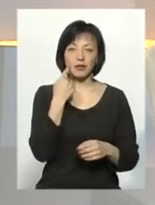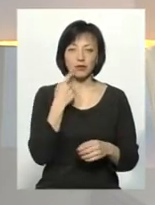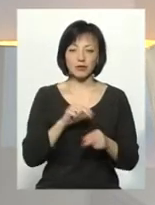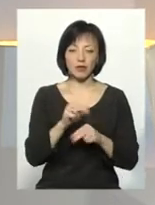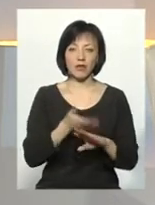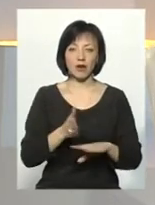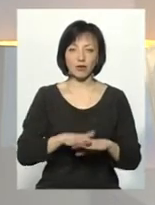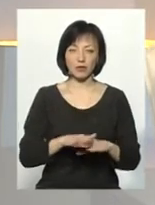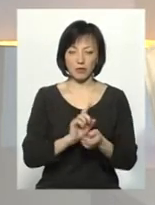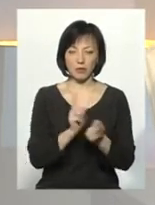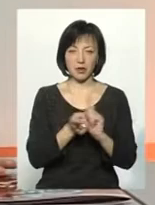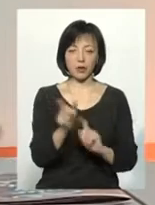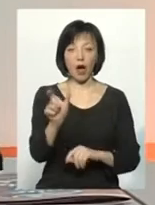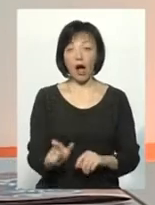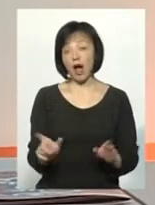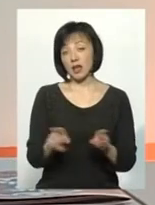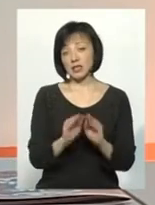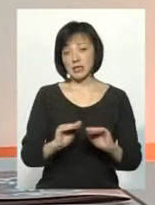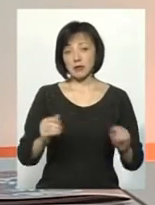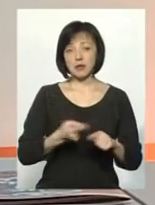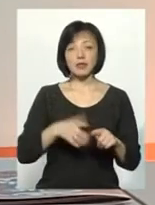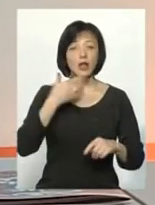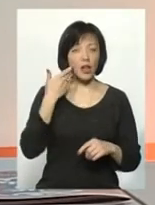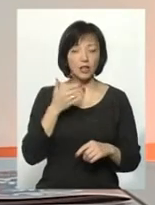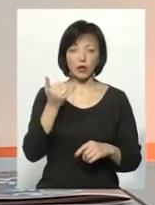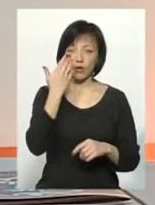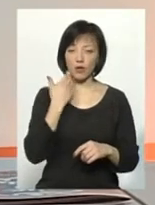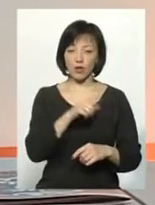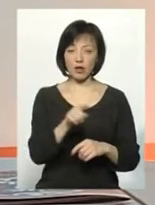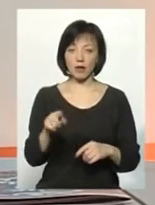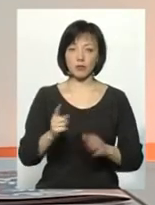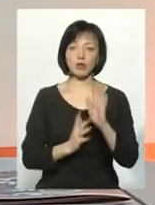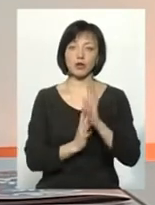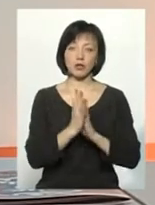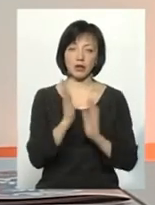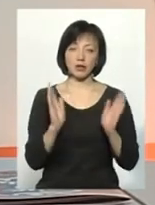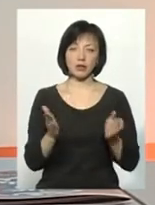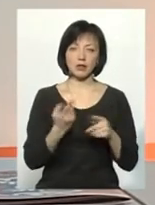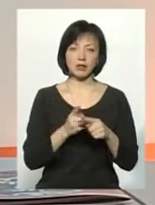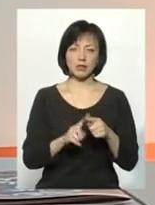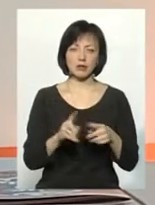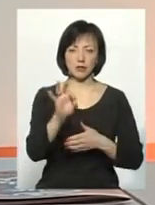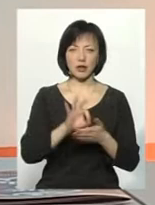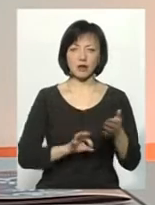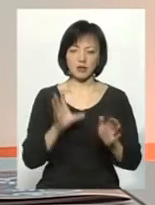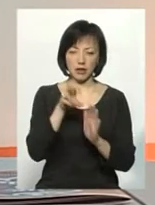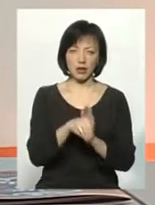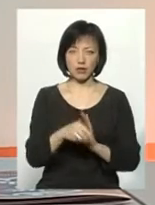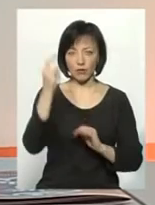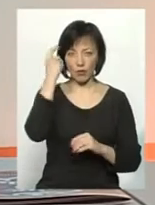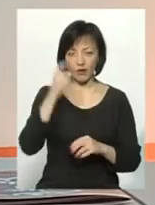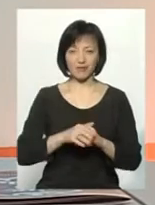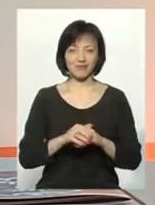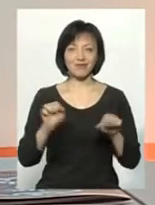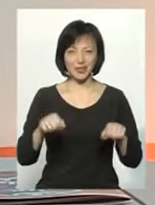вчинки. Дуже важко. А от з дітьми це легше. І коли вони вже будуть підростати, в них це буде одразу закладено в голові.